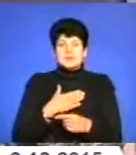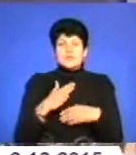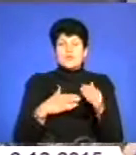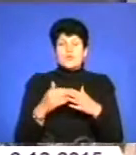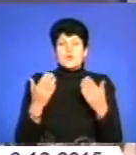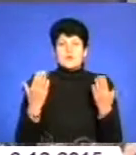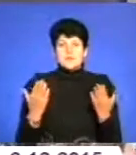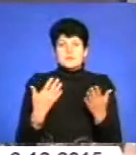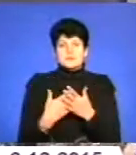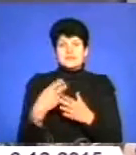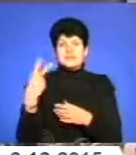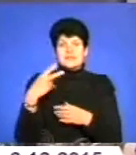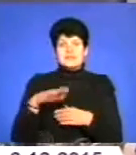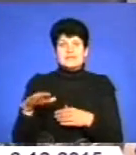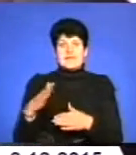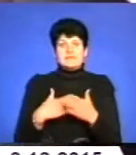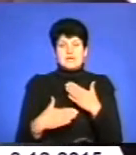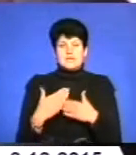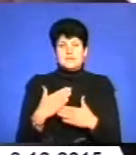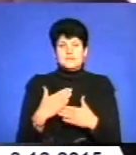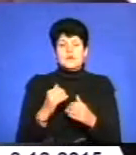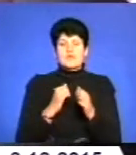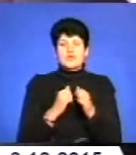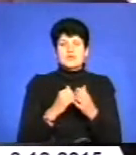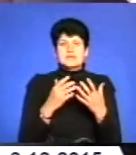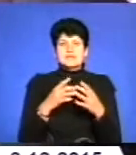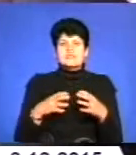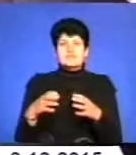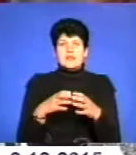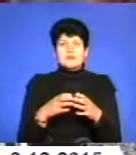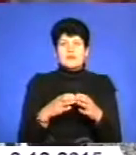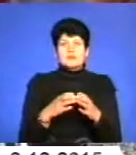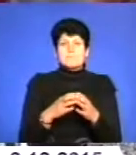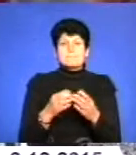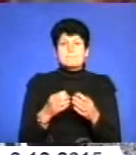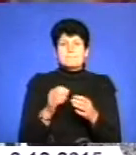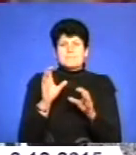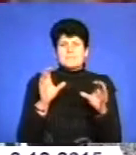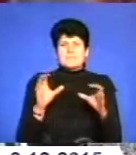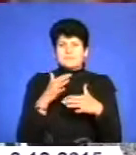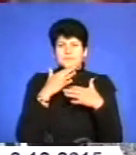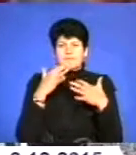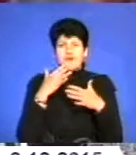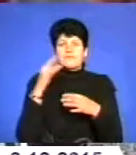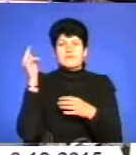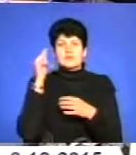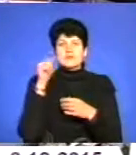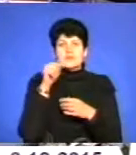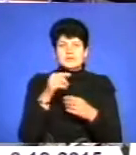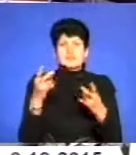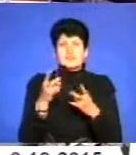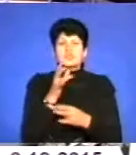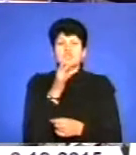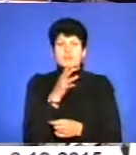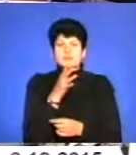до 20 дітей-інвалідів. Як і в кожній сфері, колективі білих плям багато. Аби вивчити їх, потрібен час